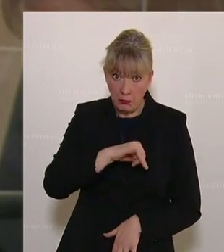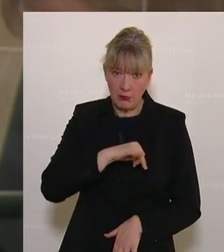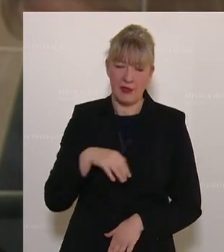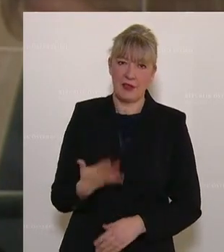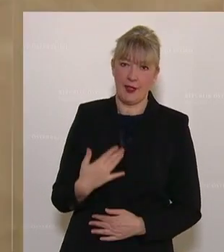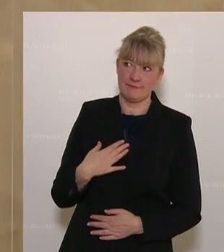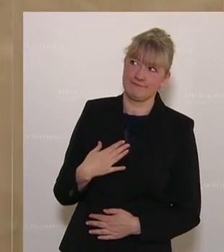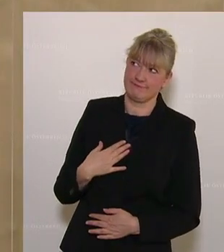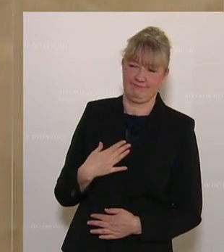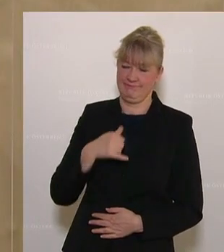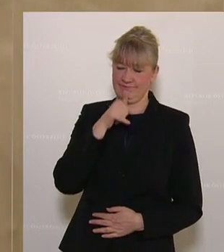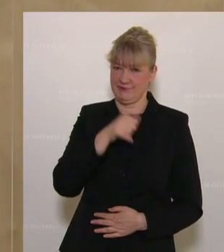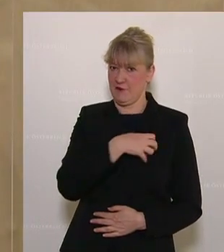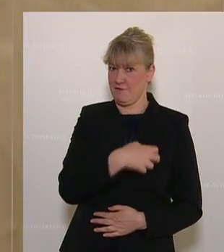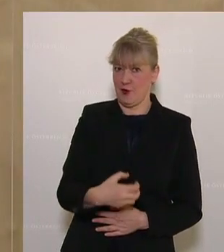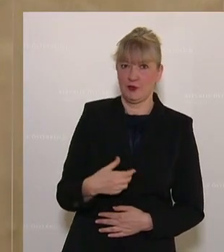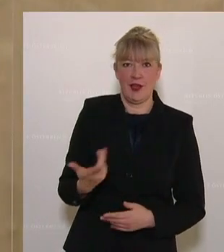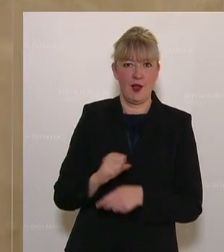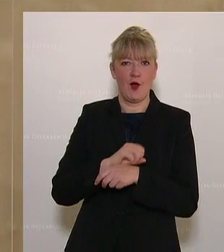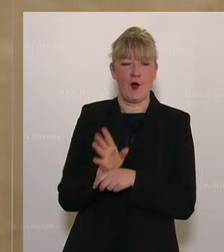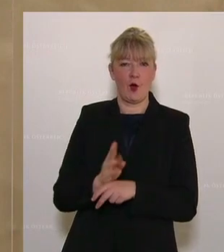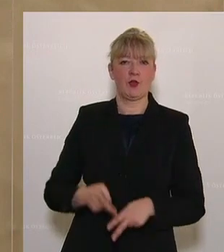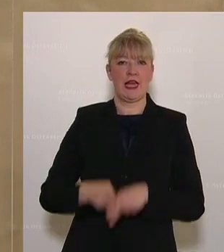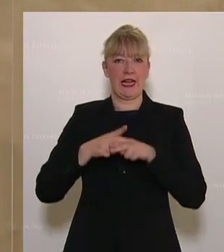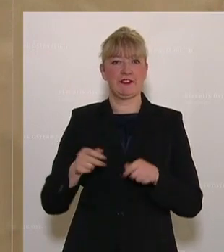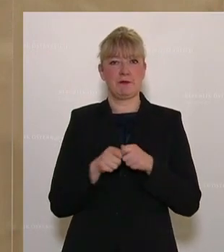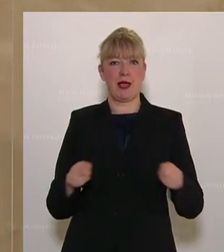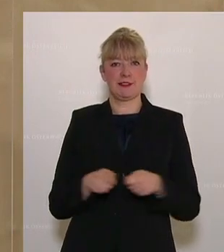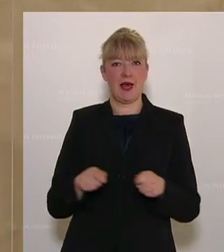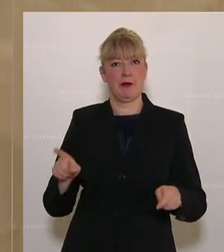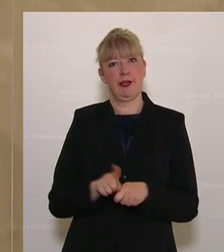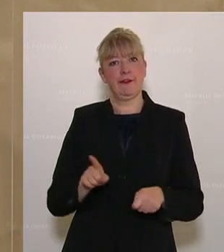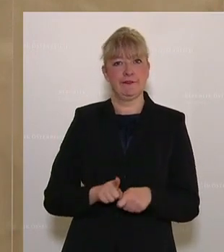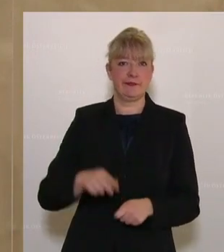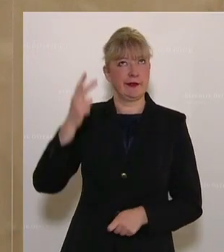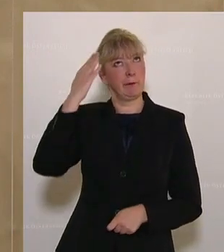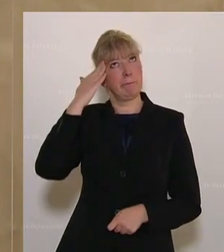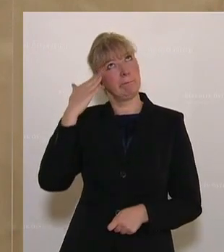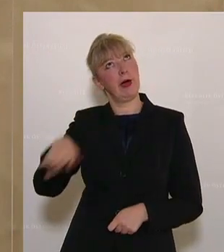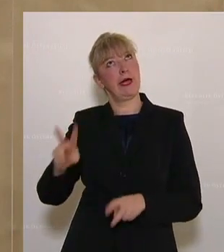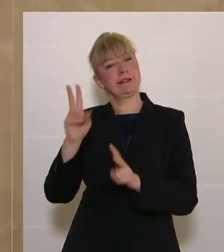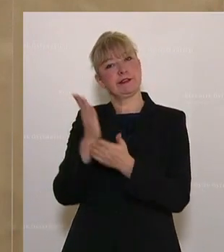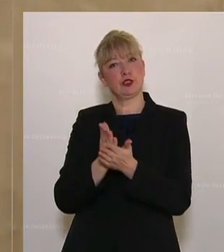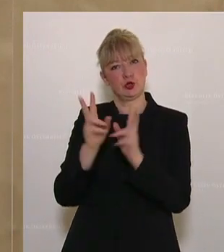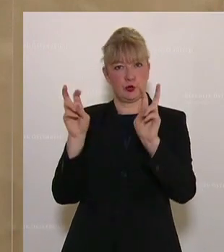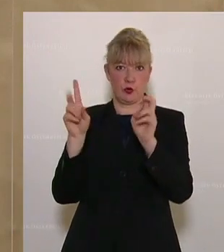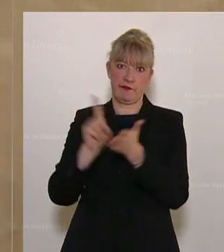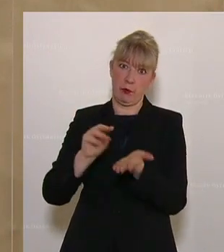wundert es mich nicht, dass die Corona-Hilfsmaßnahmen ein Meisterstück an Bürokratie sind.